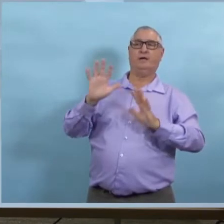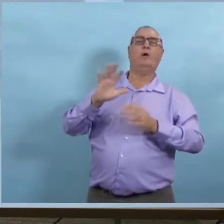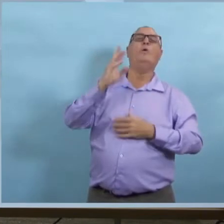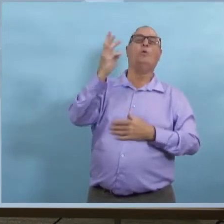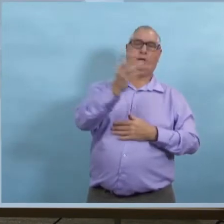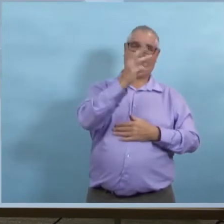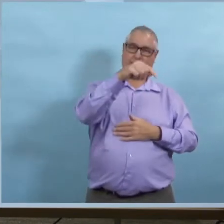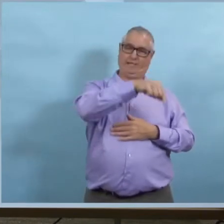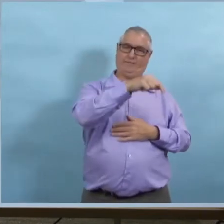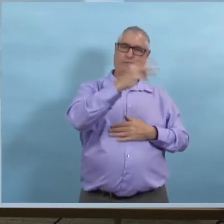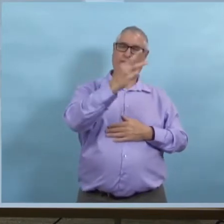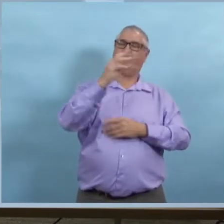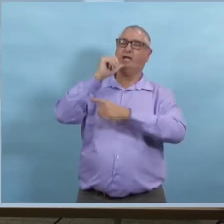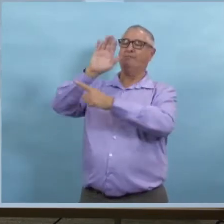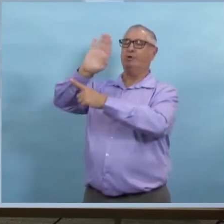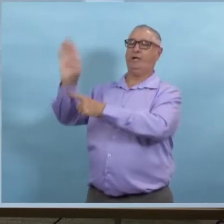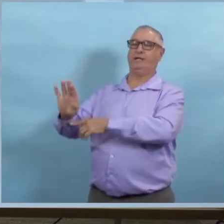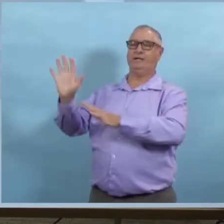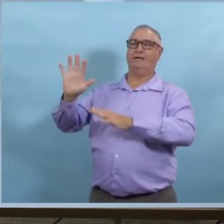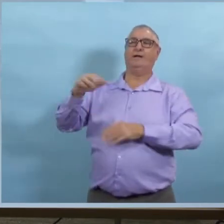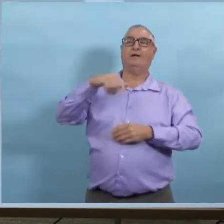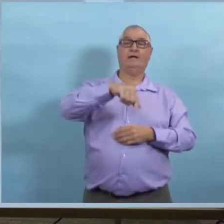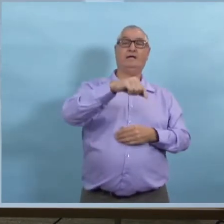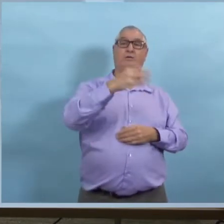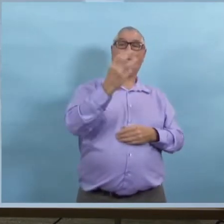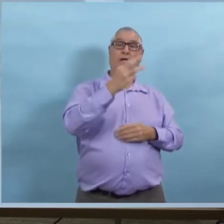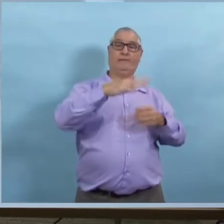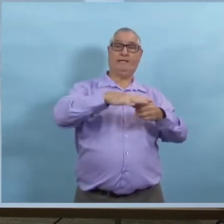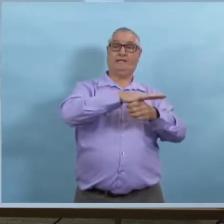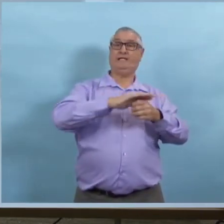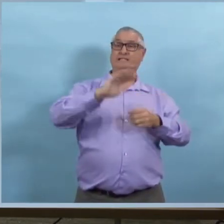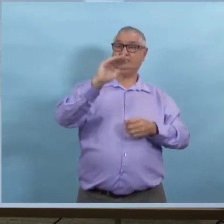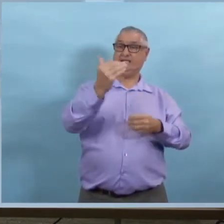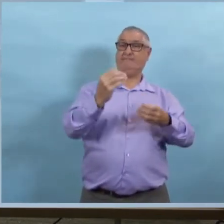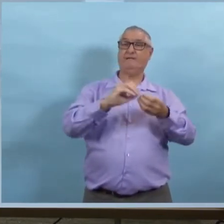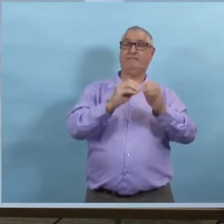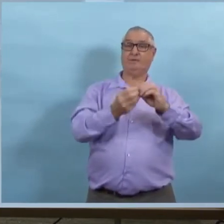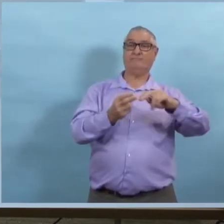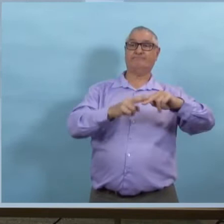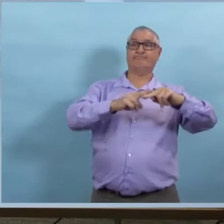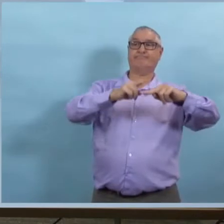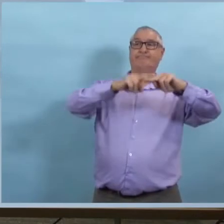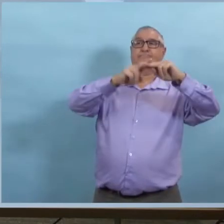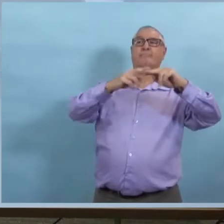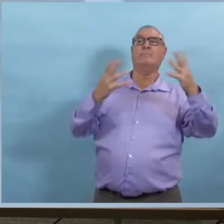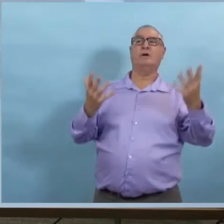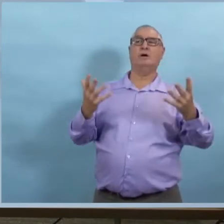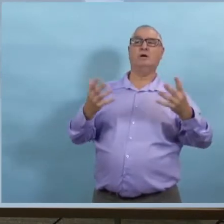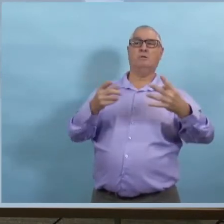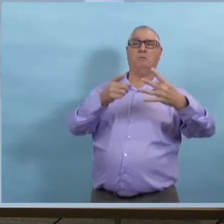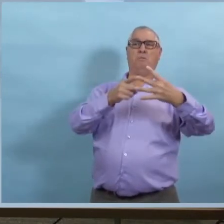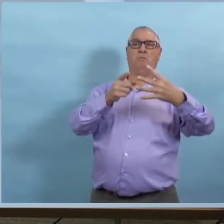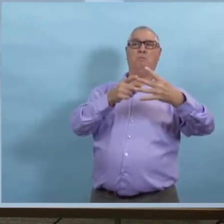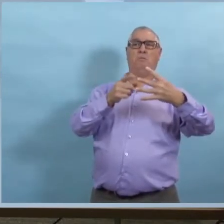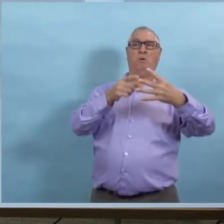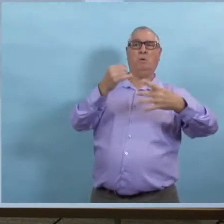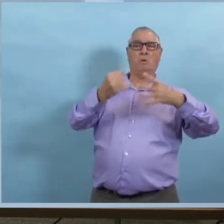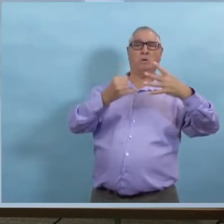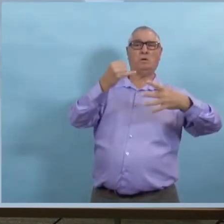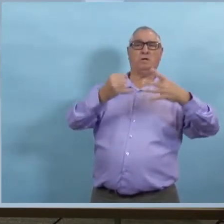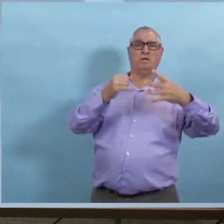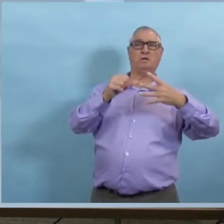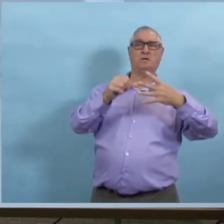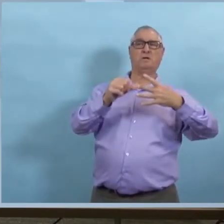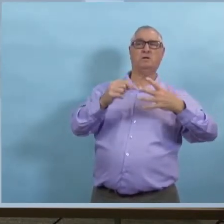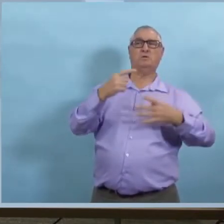qui vont s'appliquer à Winnipeg. Les cas continuent d'augmenter. Donc, il semble